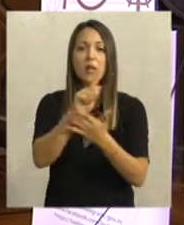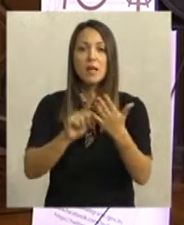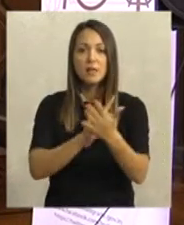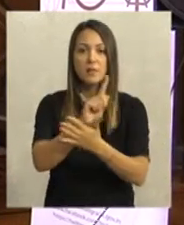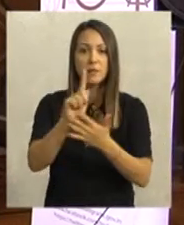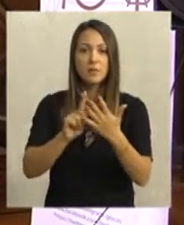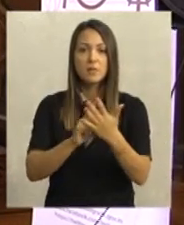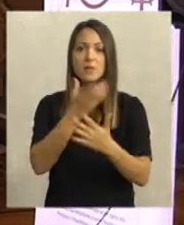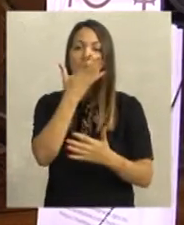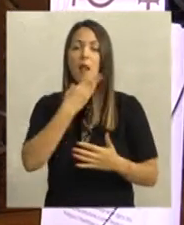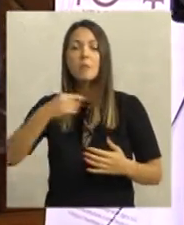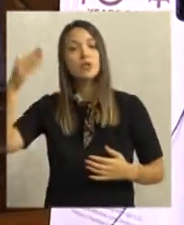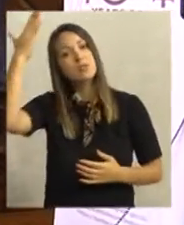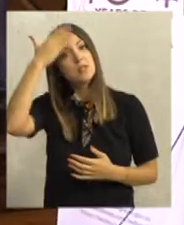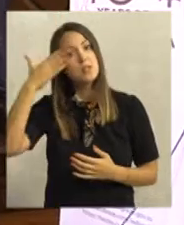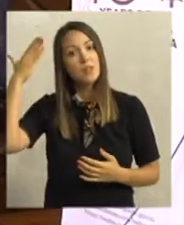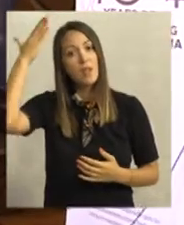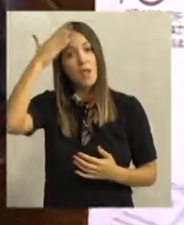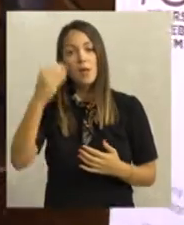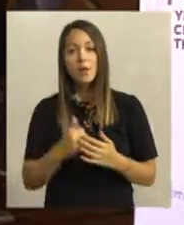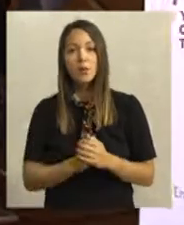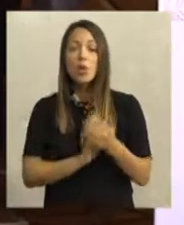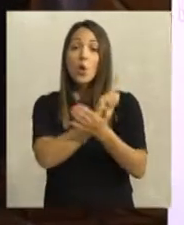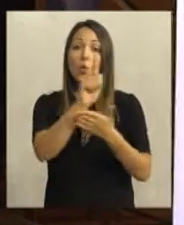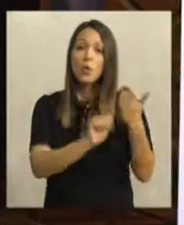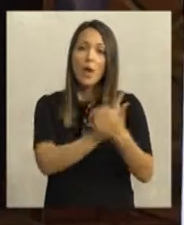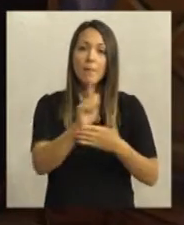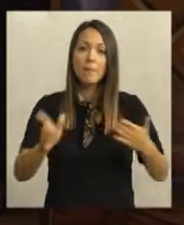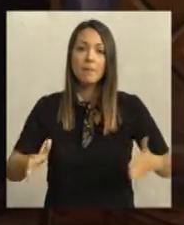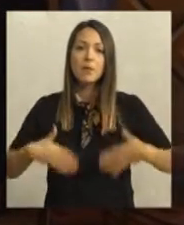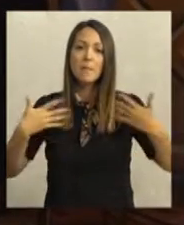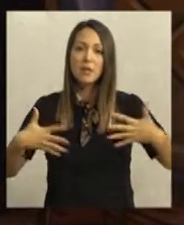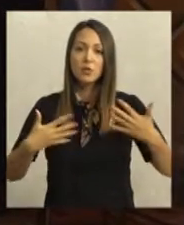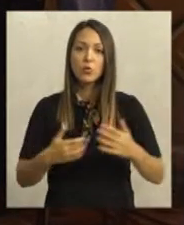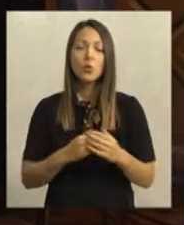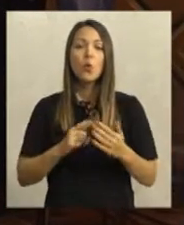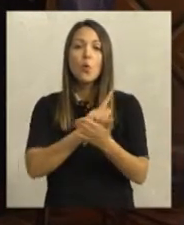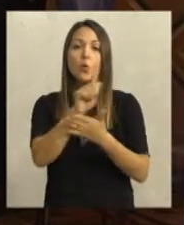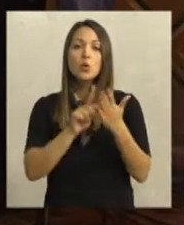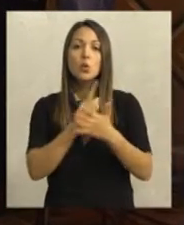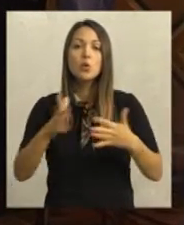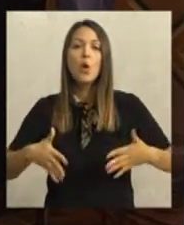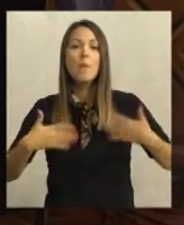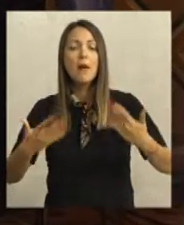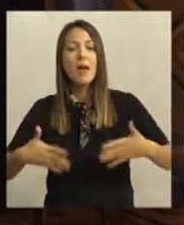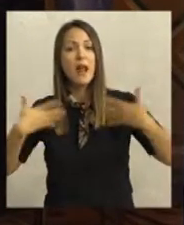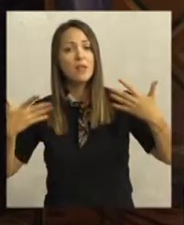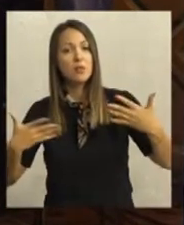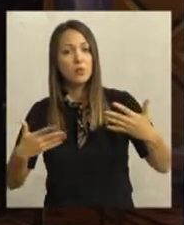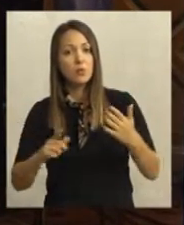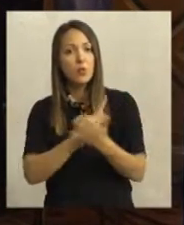U doba najljepšeg na snam, u doba mladosti, u doba